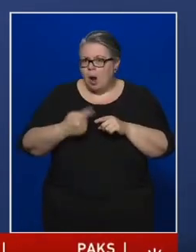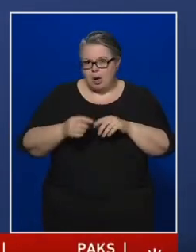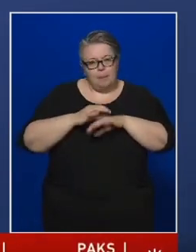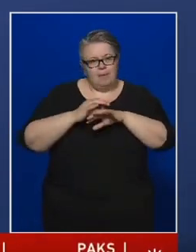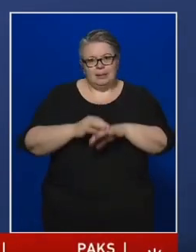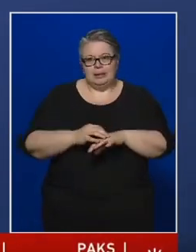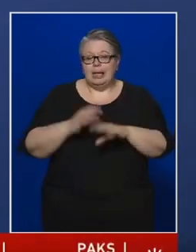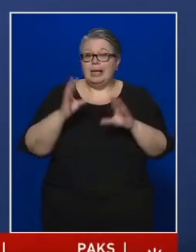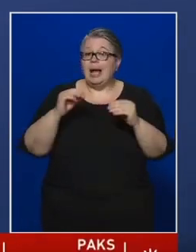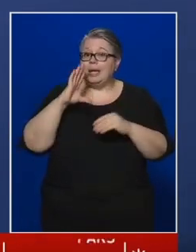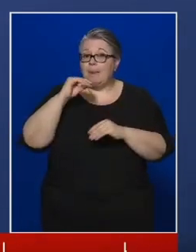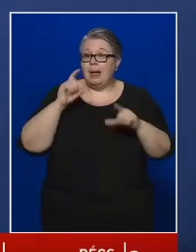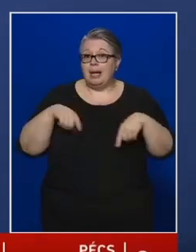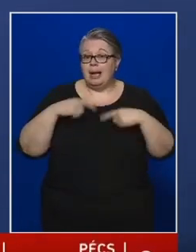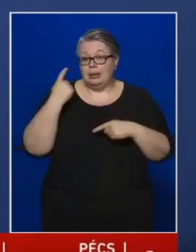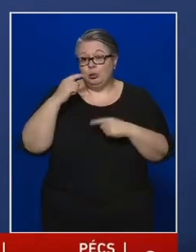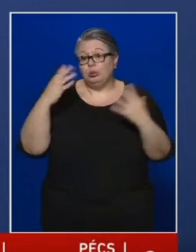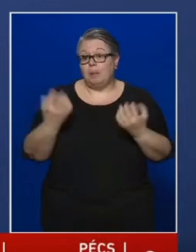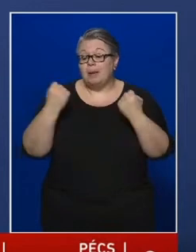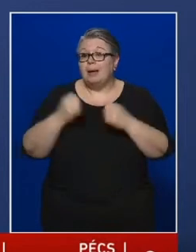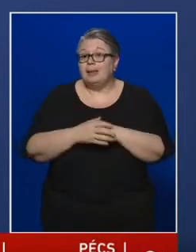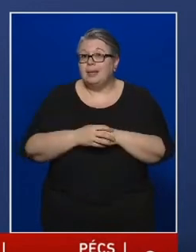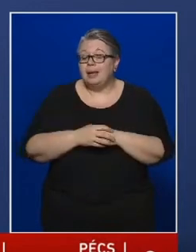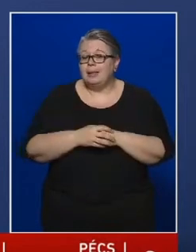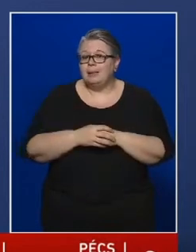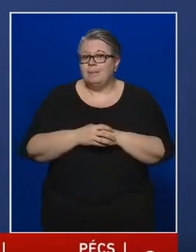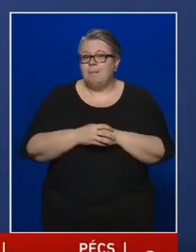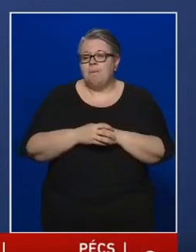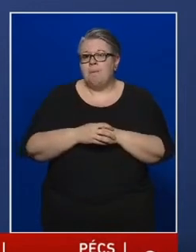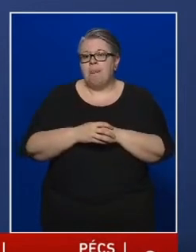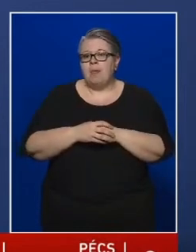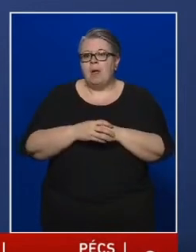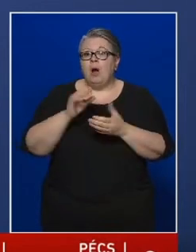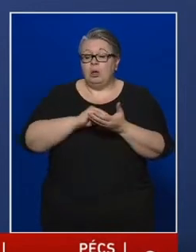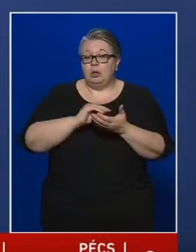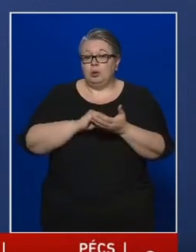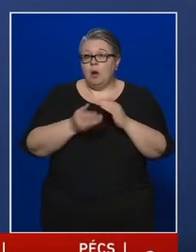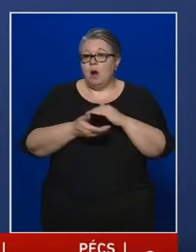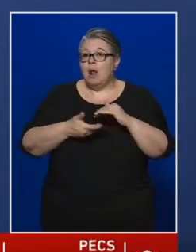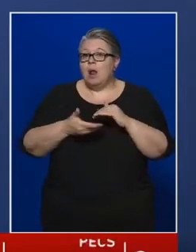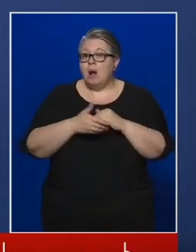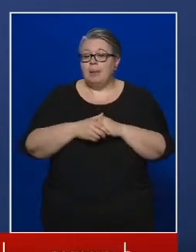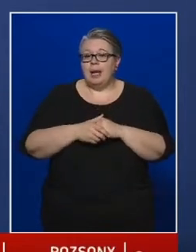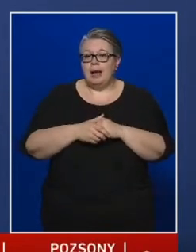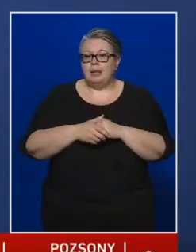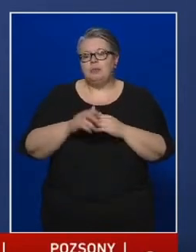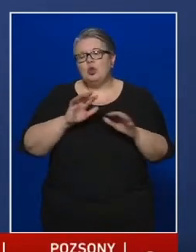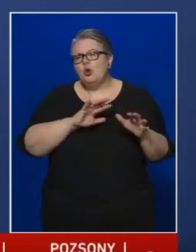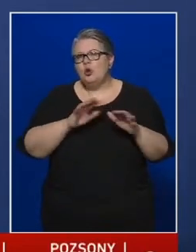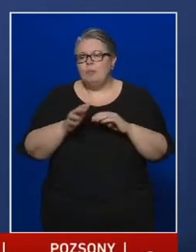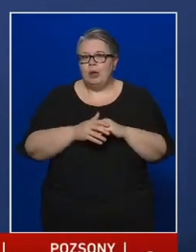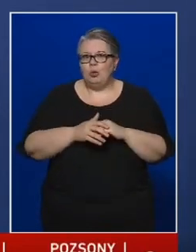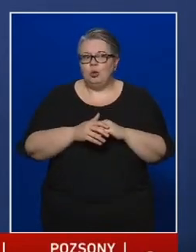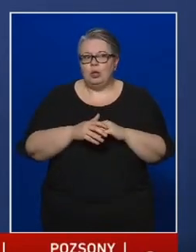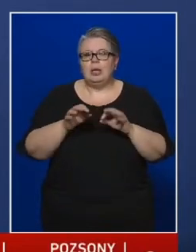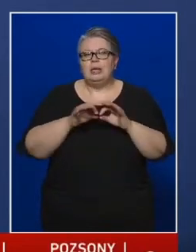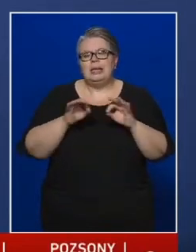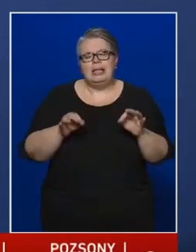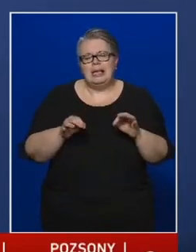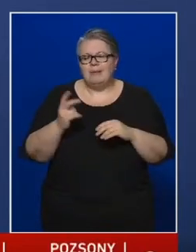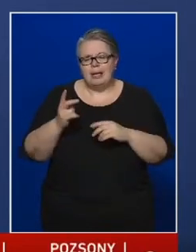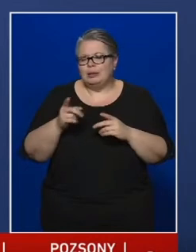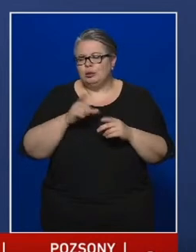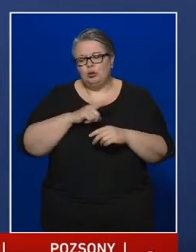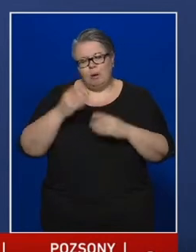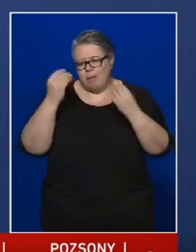hány emberéletet mentettek meg. Az adatok szerint megközelítőleg, nyilvánvalóan ez